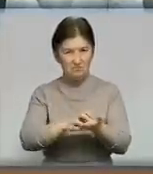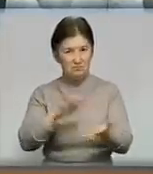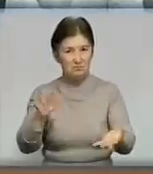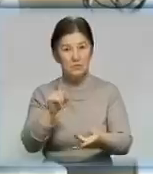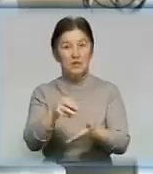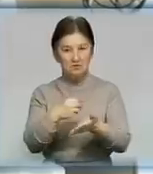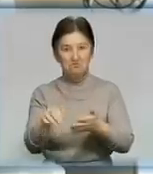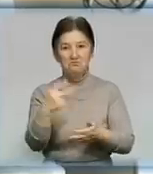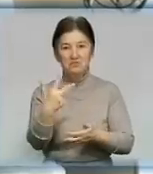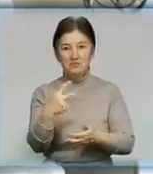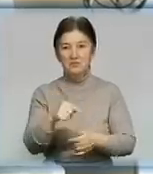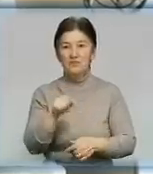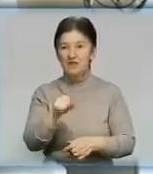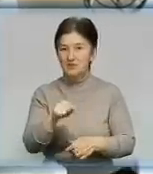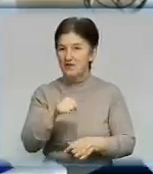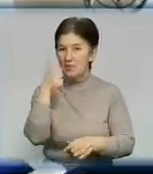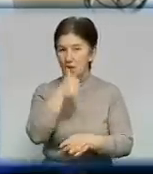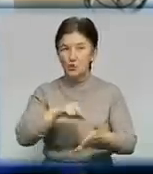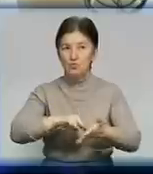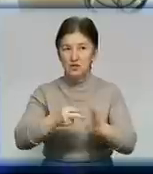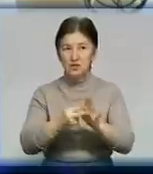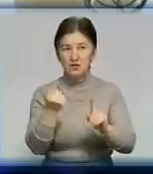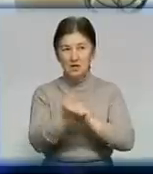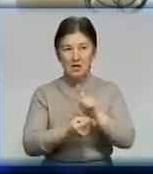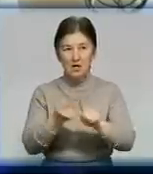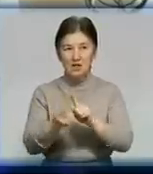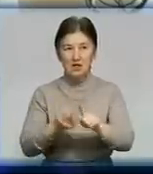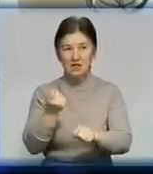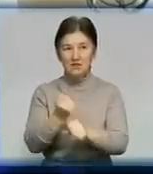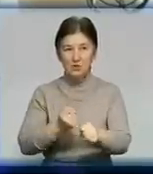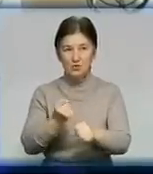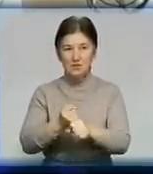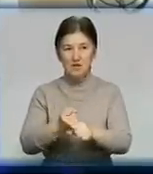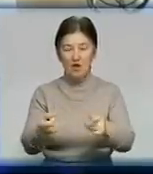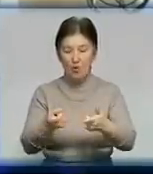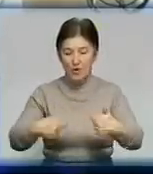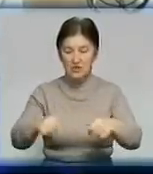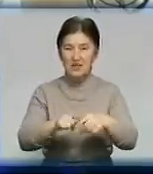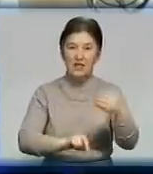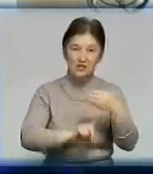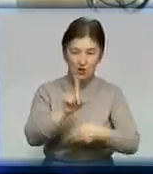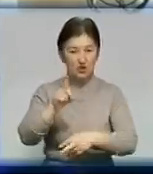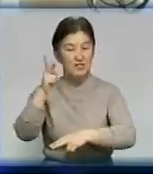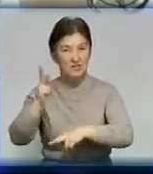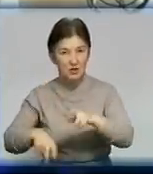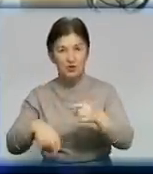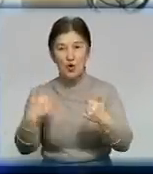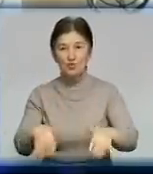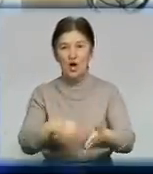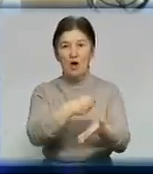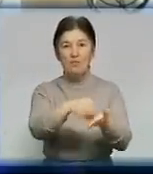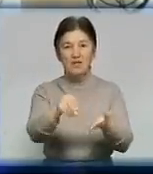мільйони гривень. Ми в цьому рік плануємо реконструкцію відділення жового, начати і закінчити. І вже приобрели